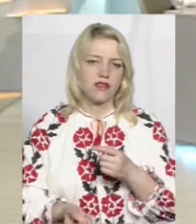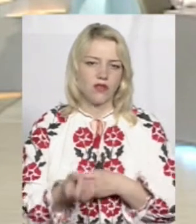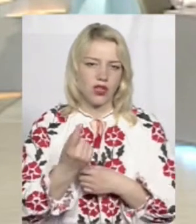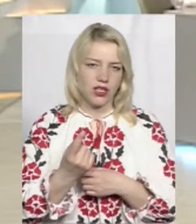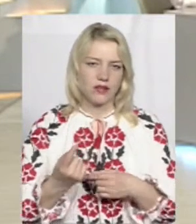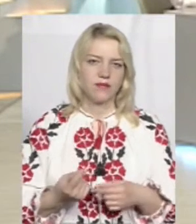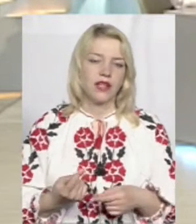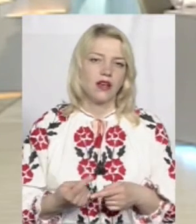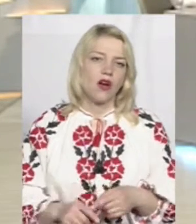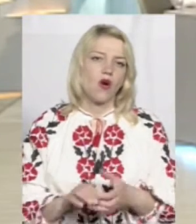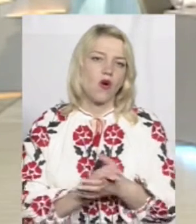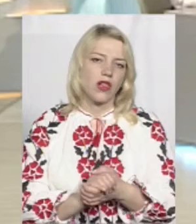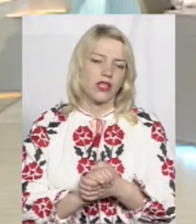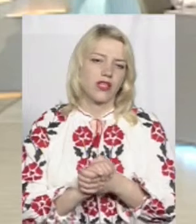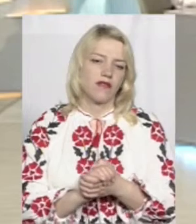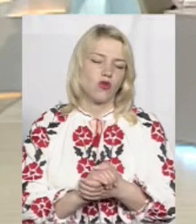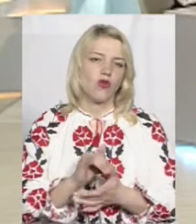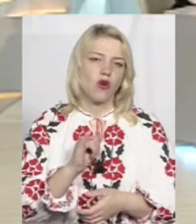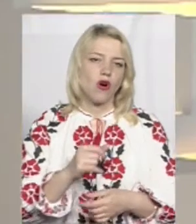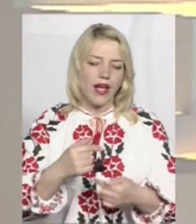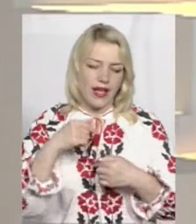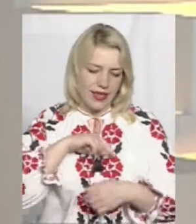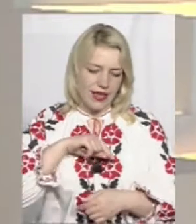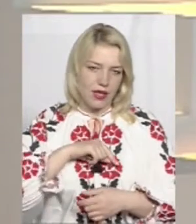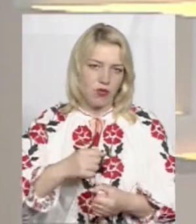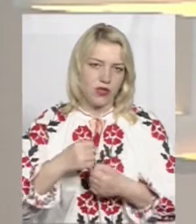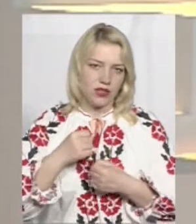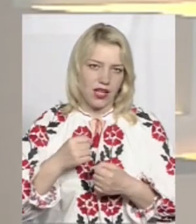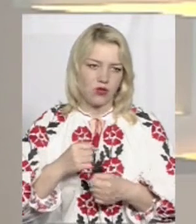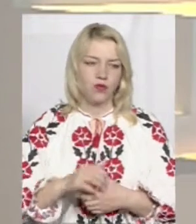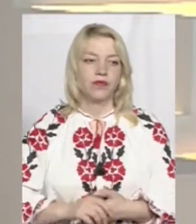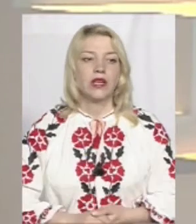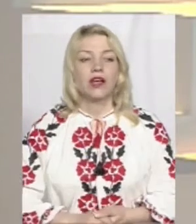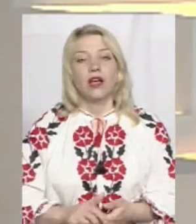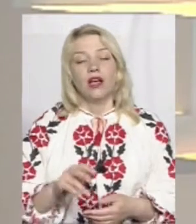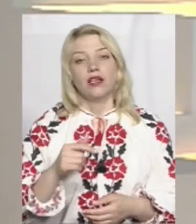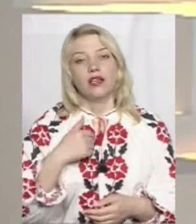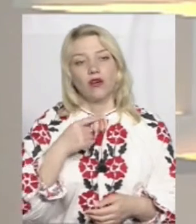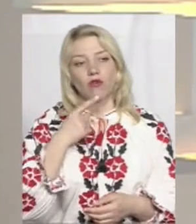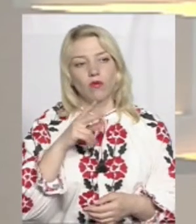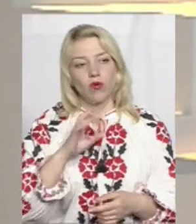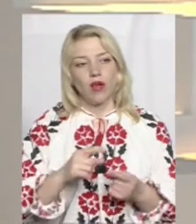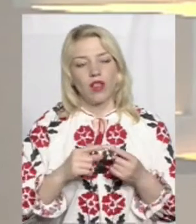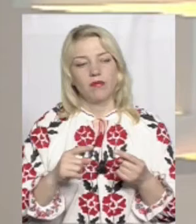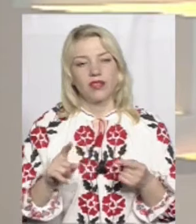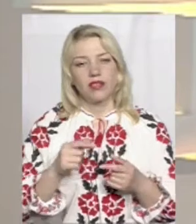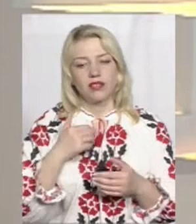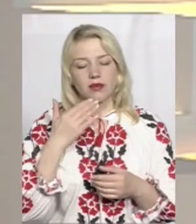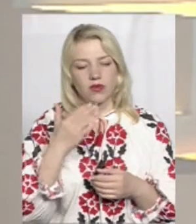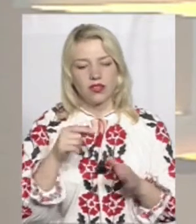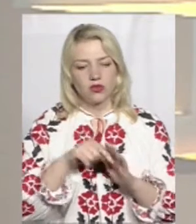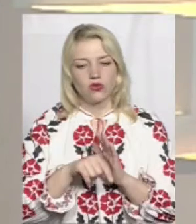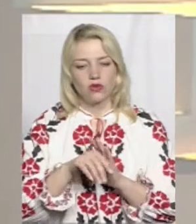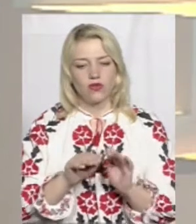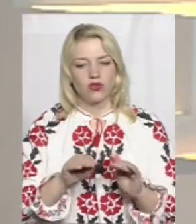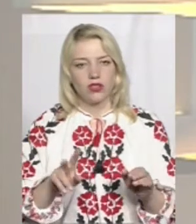так званого колективного імунітету. Я усе ж хотіла повернутися до того моменту, про який я запитала стосовно дітей, які